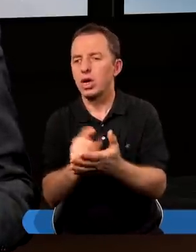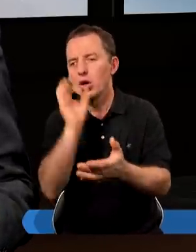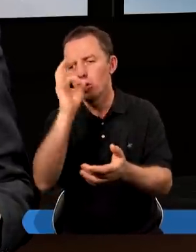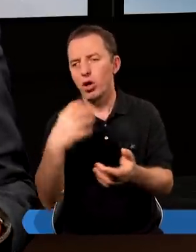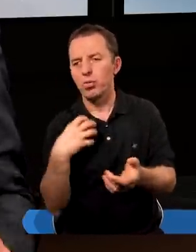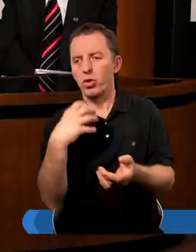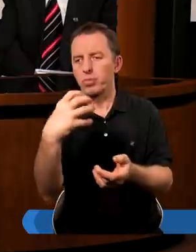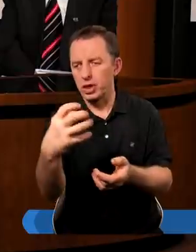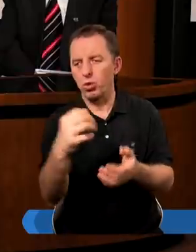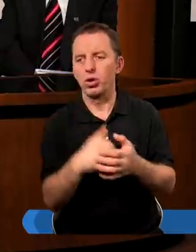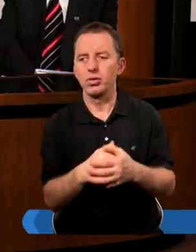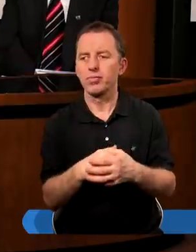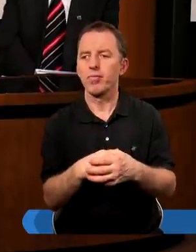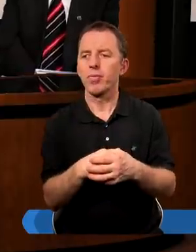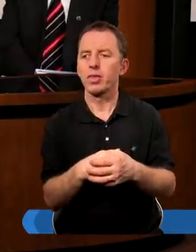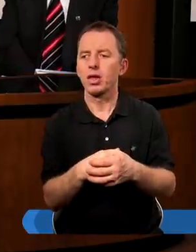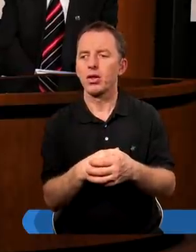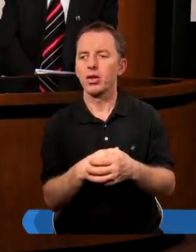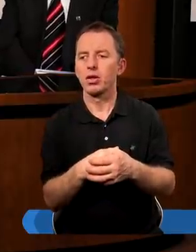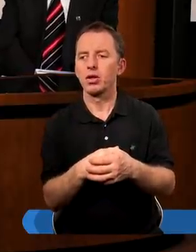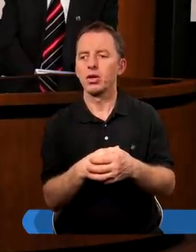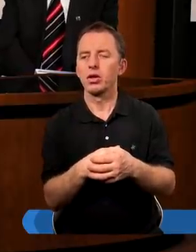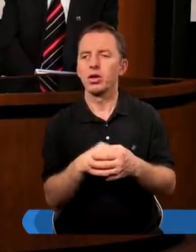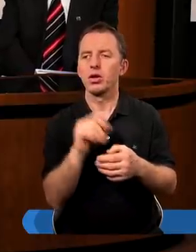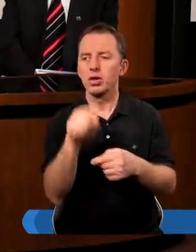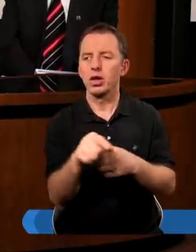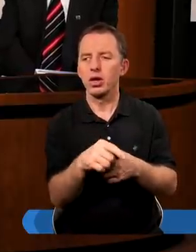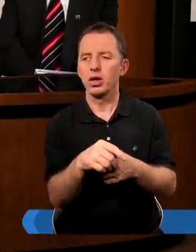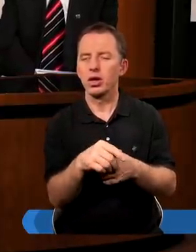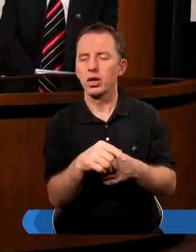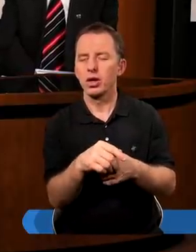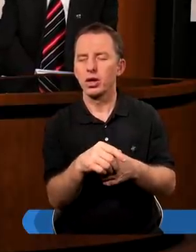dobrobytu. Dziękuję. Ciekawe, że Macedończycy